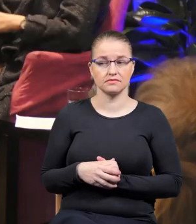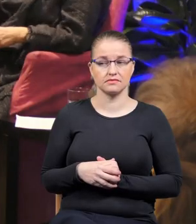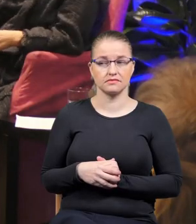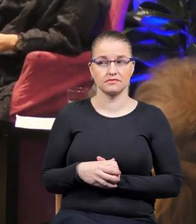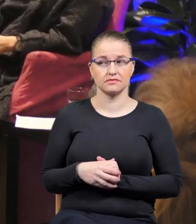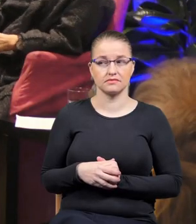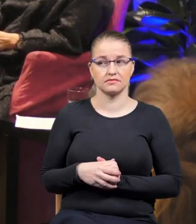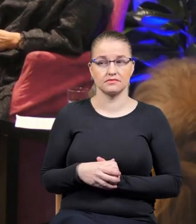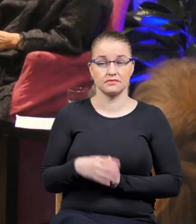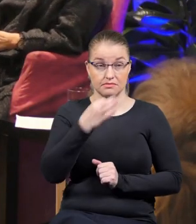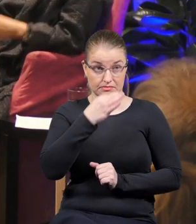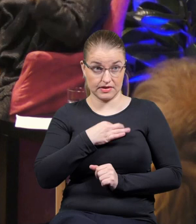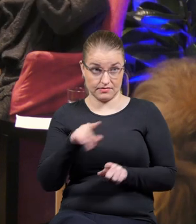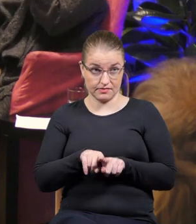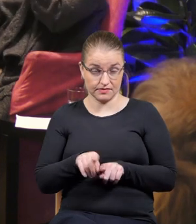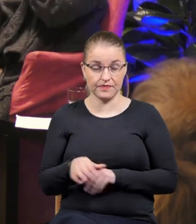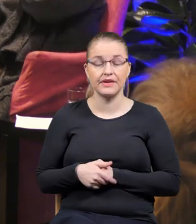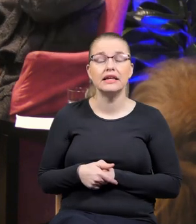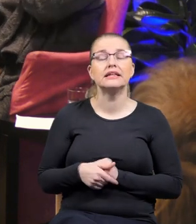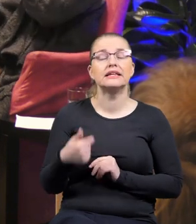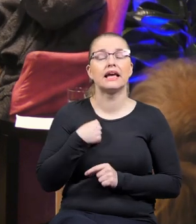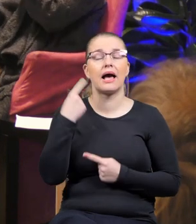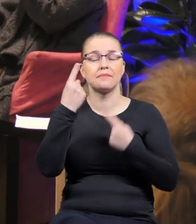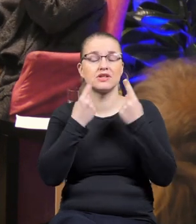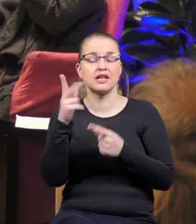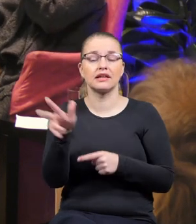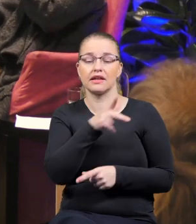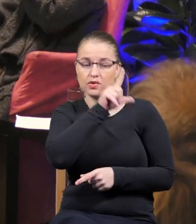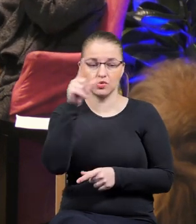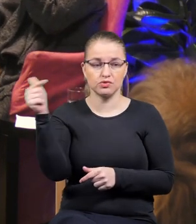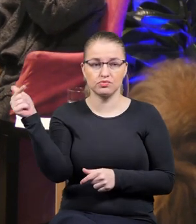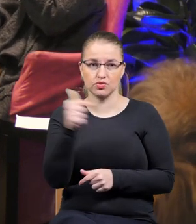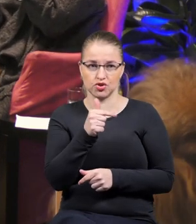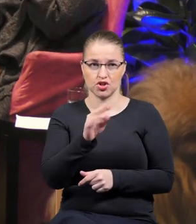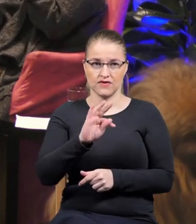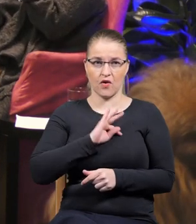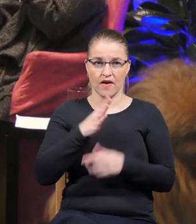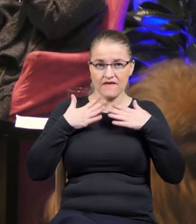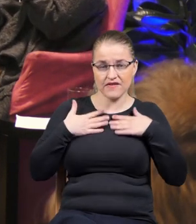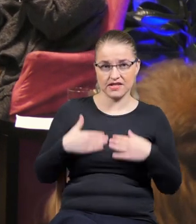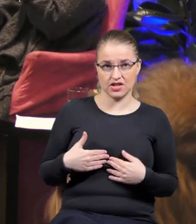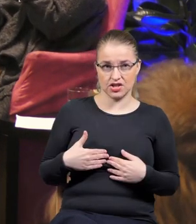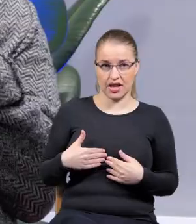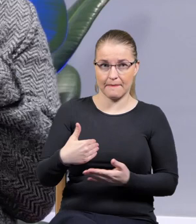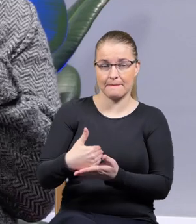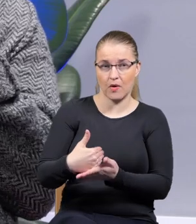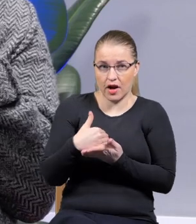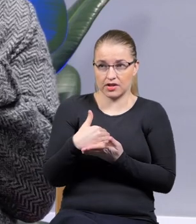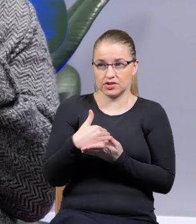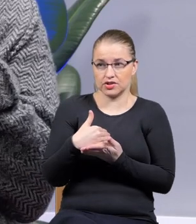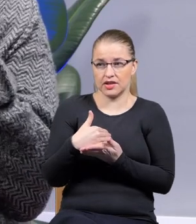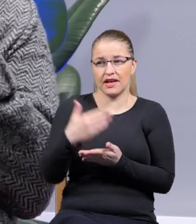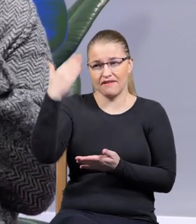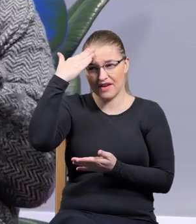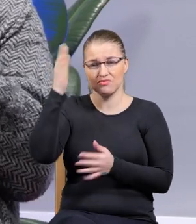Też mnie pytasz? Ja myślę, że wtedy, kiedy ludzie muszą zadbać o swoje fizyczne przetrwanie, to takie straszne